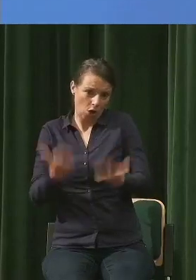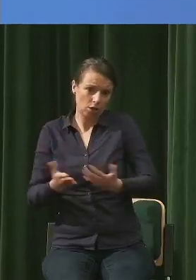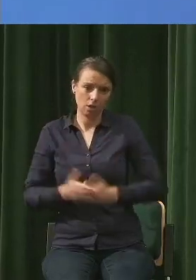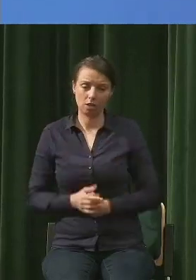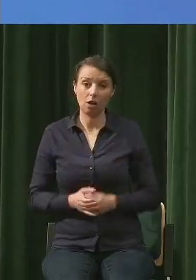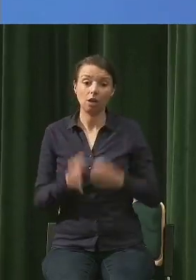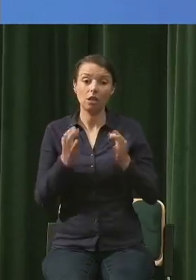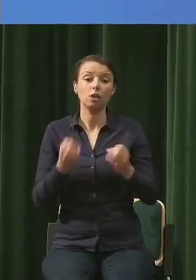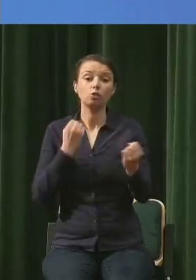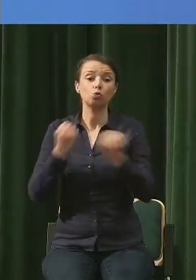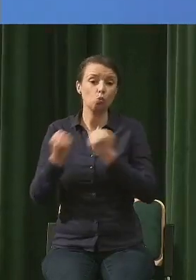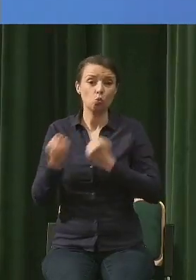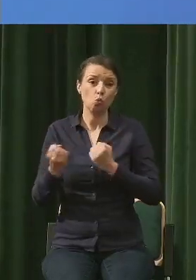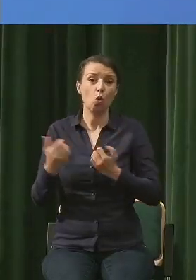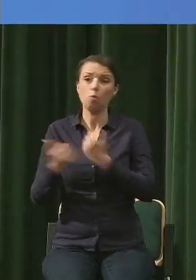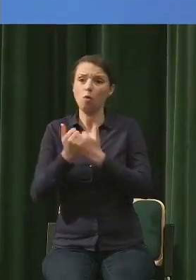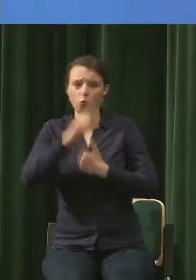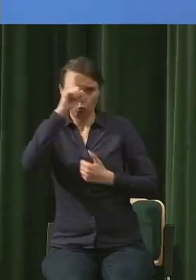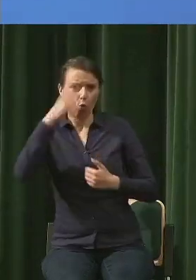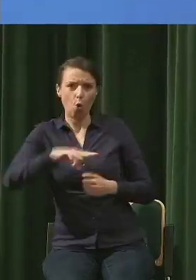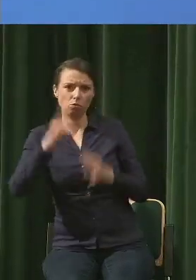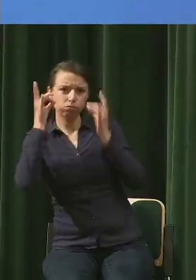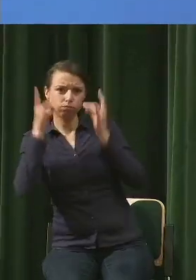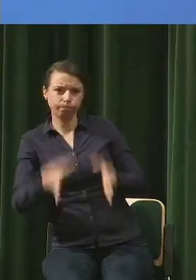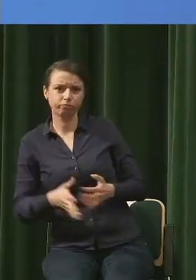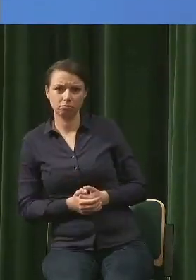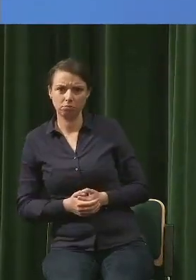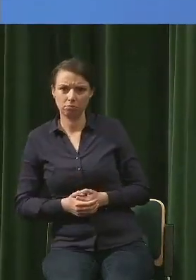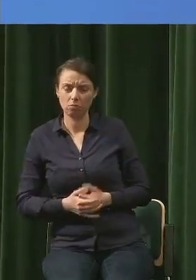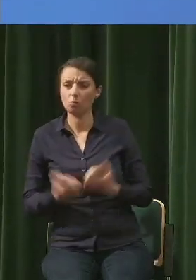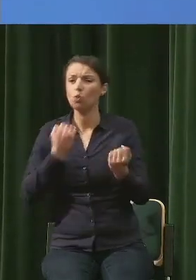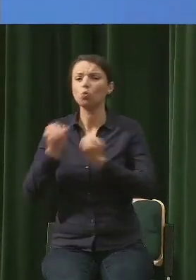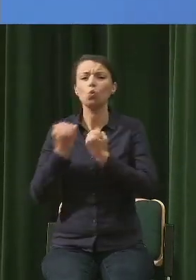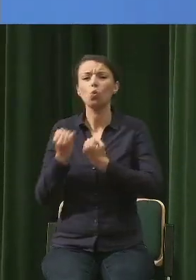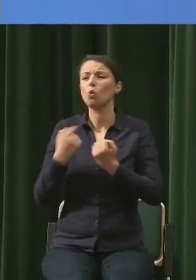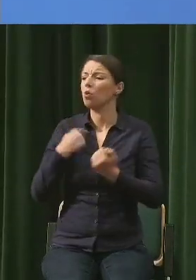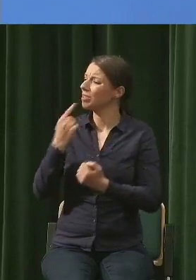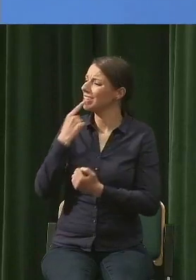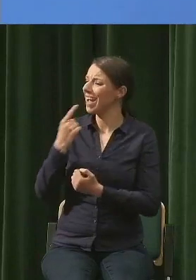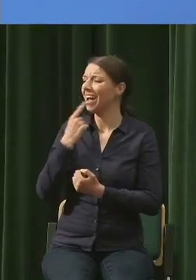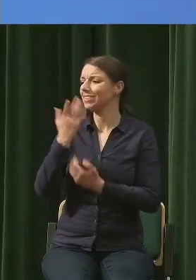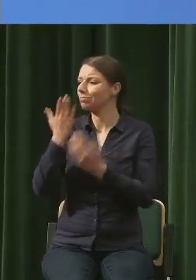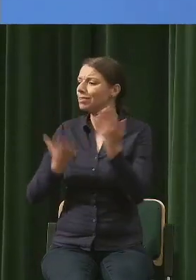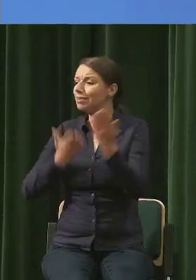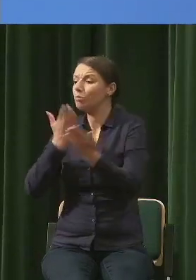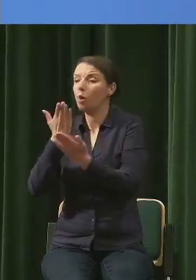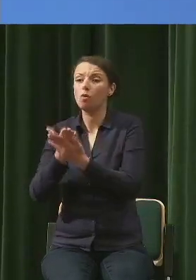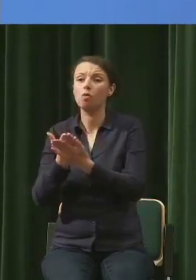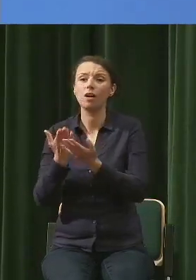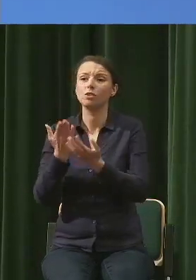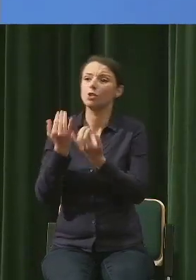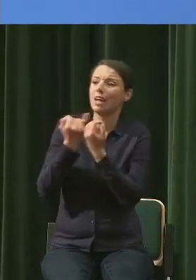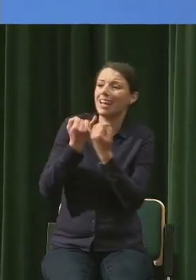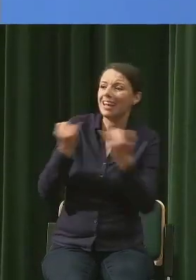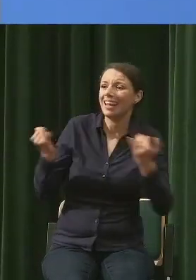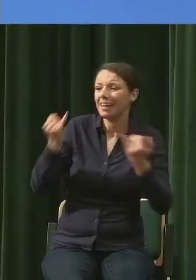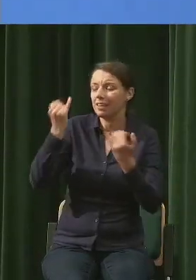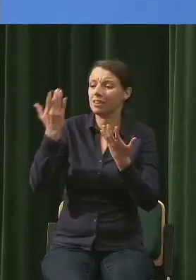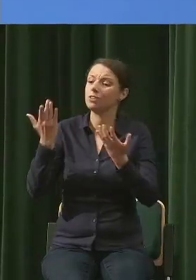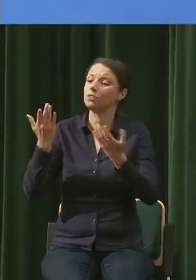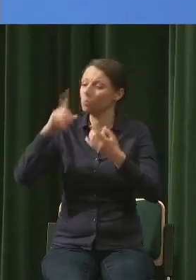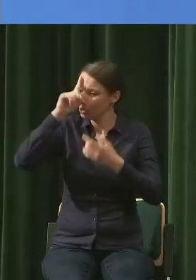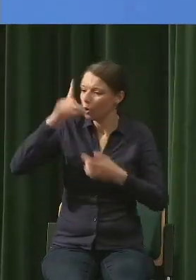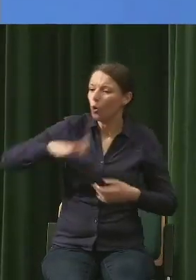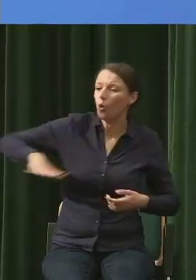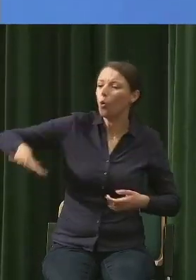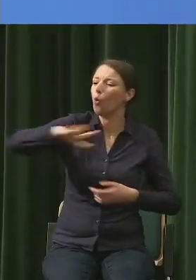innym językiem i zaproponować inną rzecz. łączącą ludzi. Niestety wciąż jakby